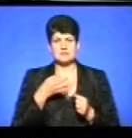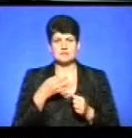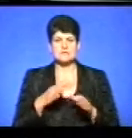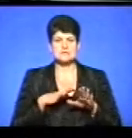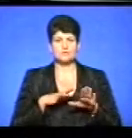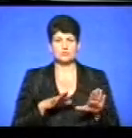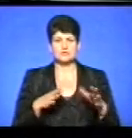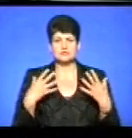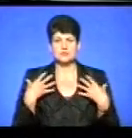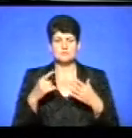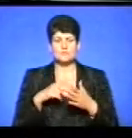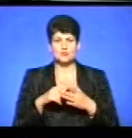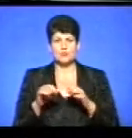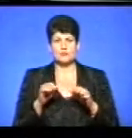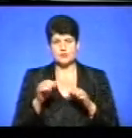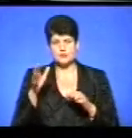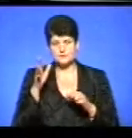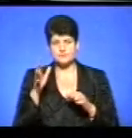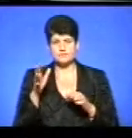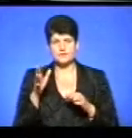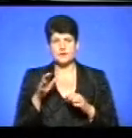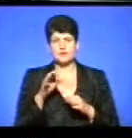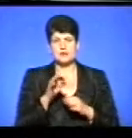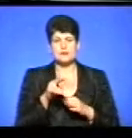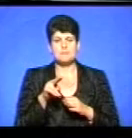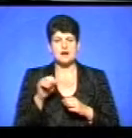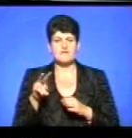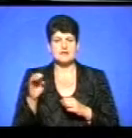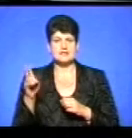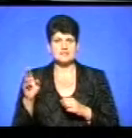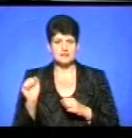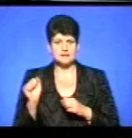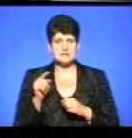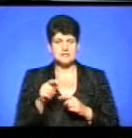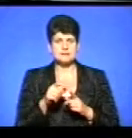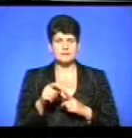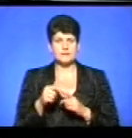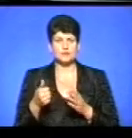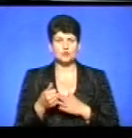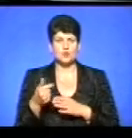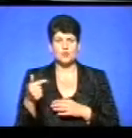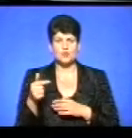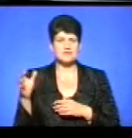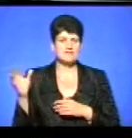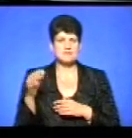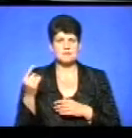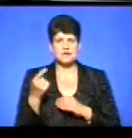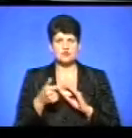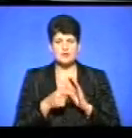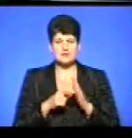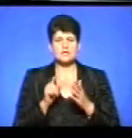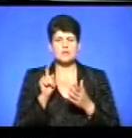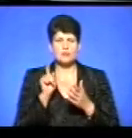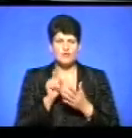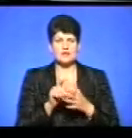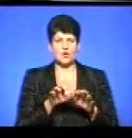начальника міського управління освіти і науки Олена Польвецька. За її словами, до грудня усі першокласники міста мали б отримати